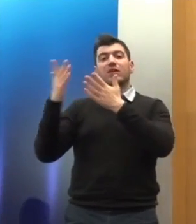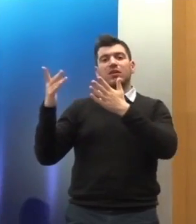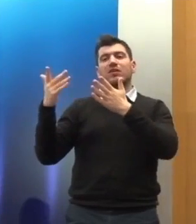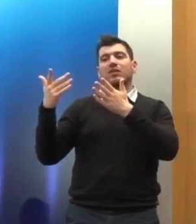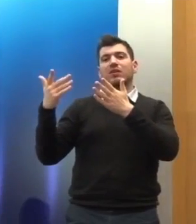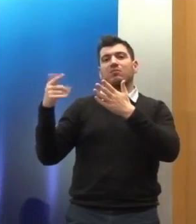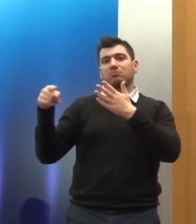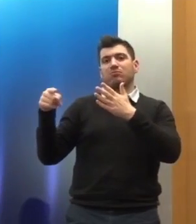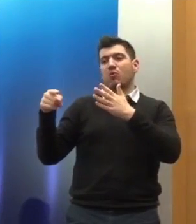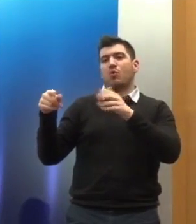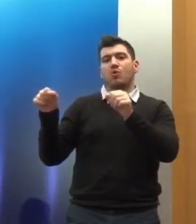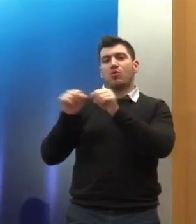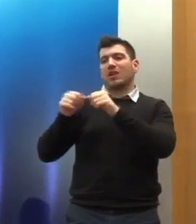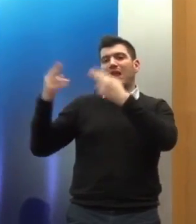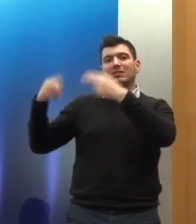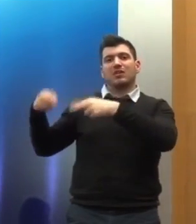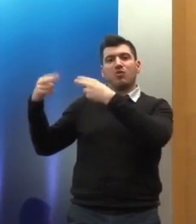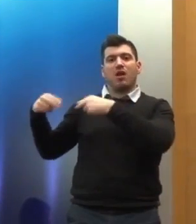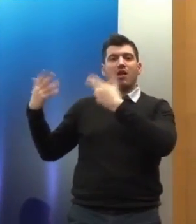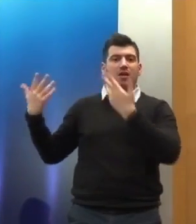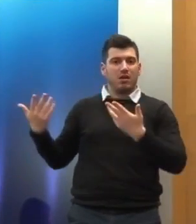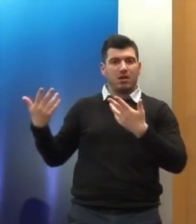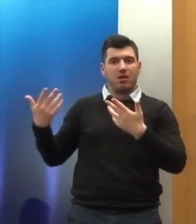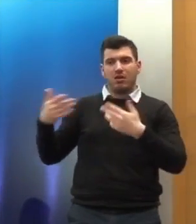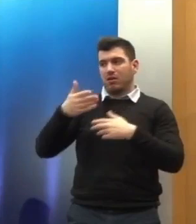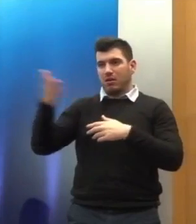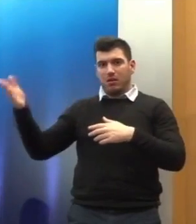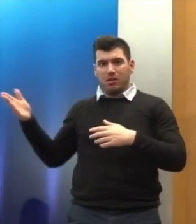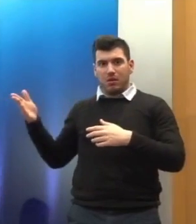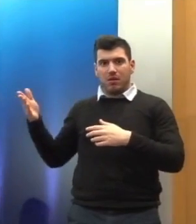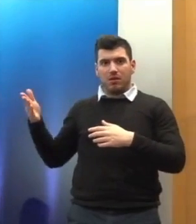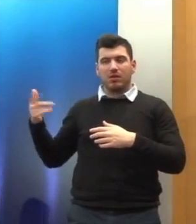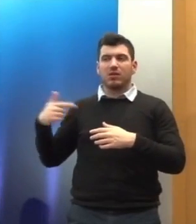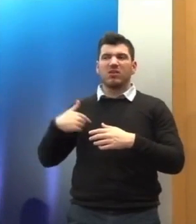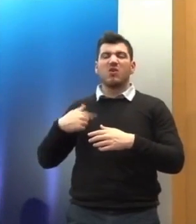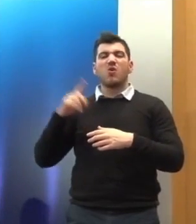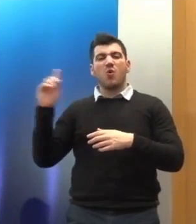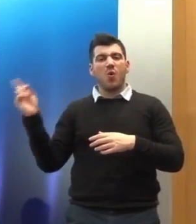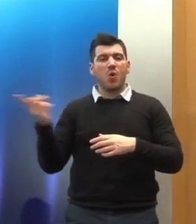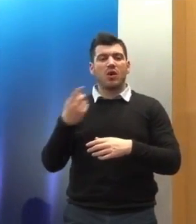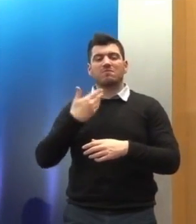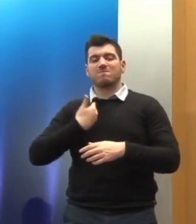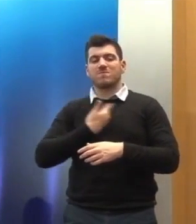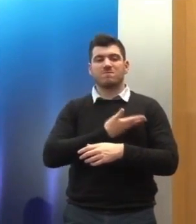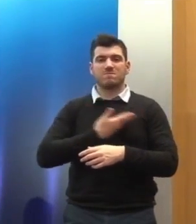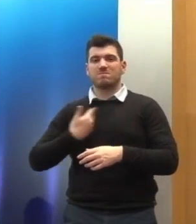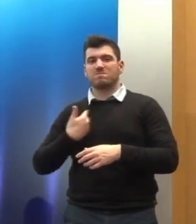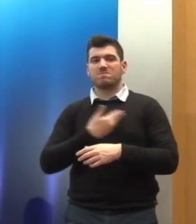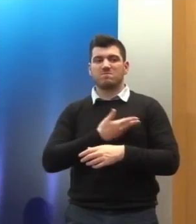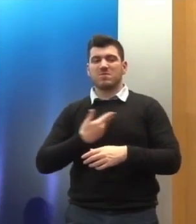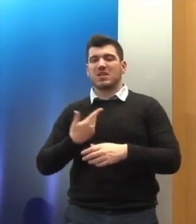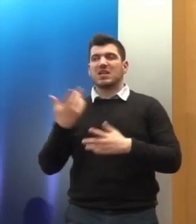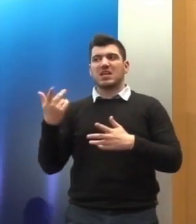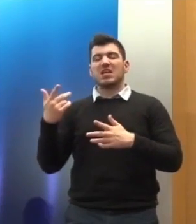περίγυρος και ο ευρύτερος, η κατεύθυνση στην οποία κοιτάζουν, είναι μια κατεύθυνση αμφισβήτησης θεμελιακών ζητημάτων γύρω από τα